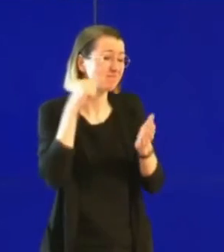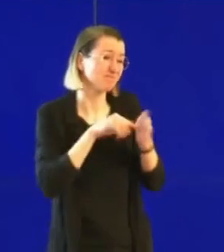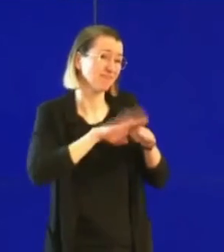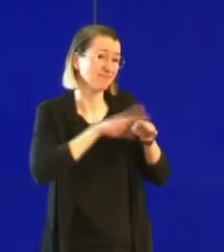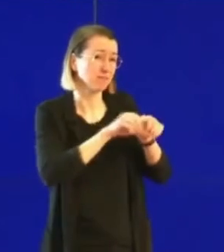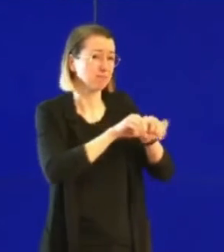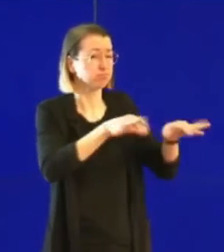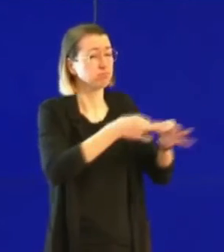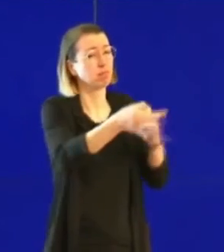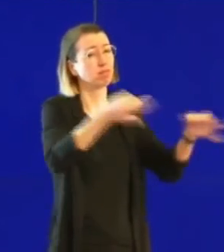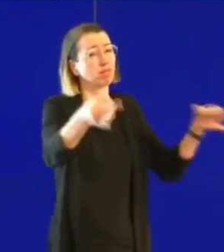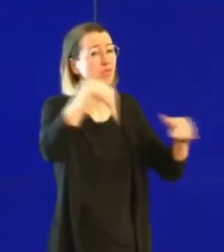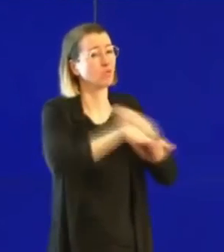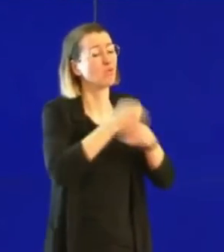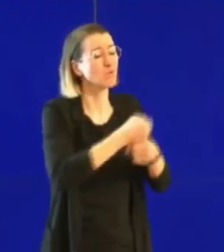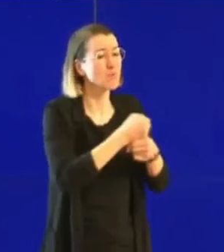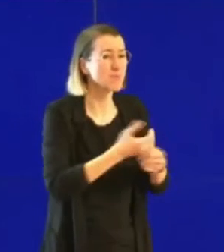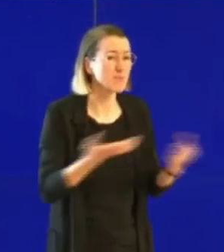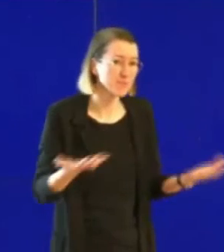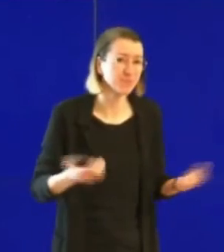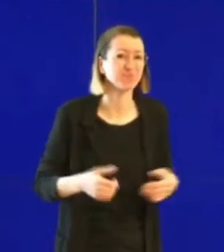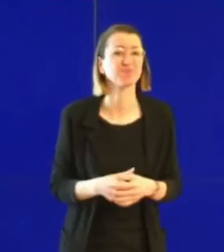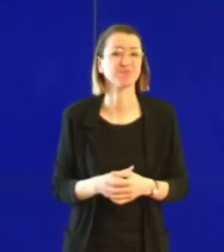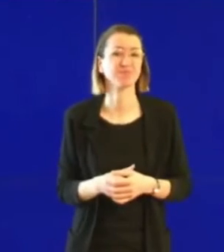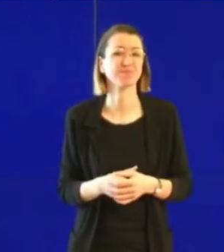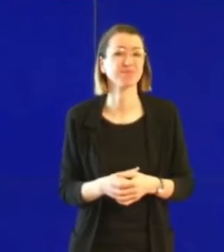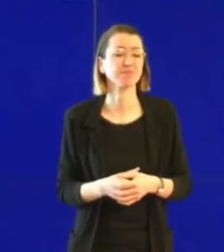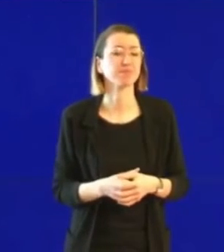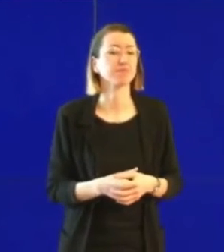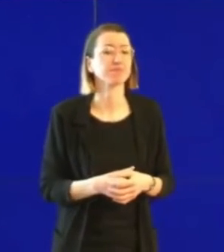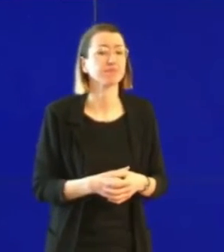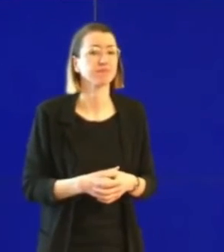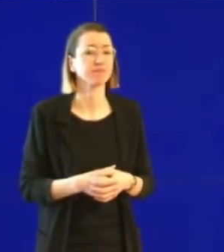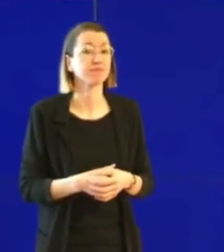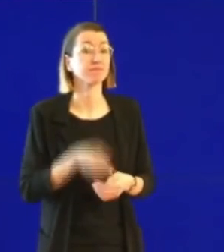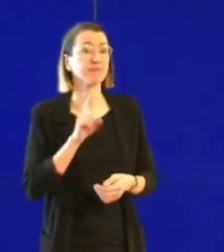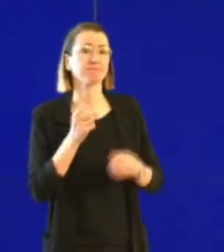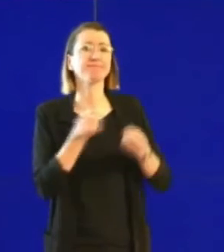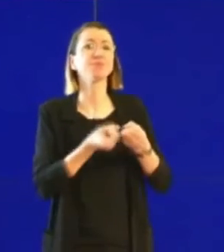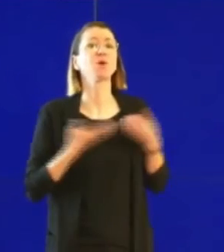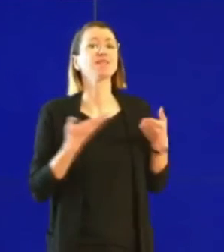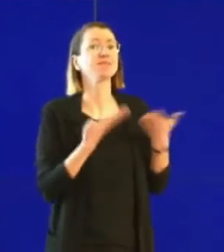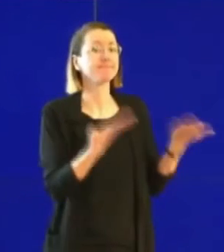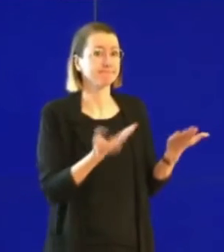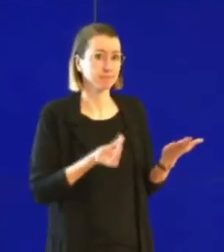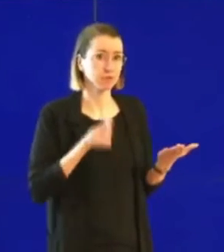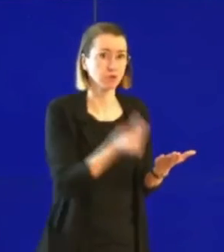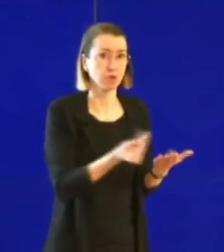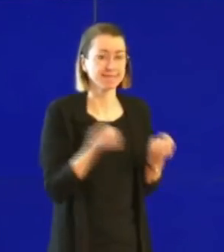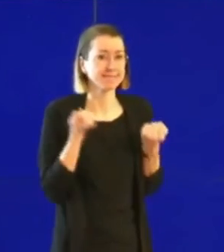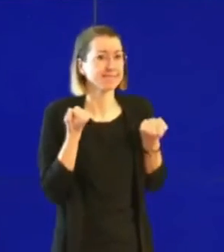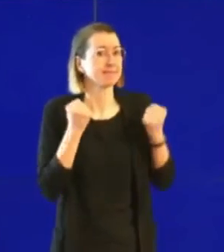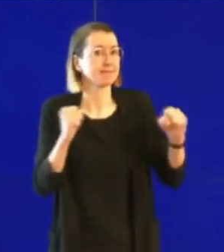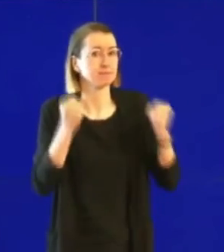Nous voudrions encore insister sur le fait que ce type de situation peut être extrêmement stressante et extrêmement difficile pour les